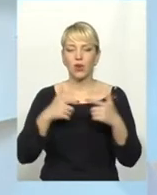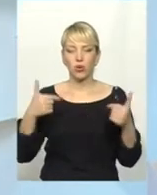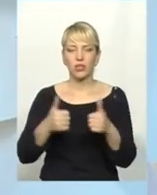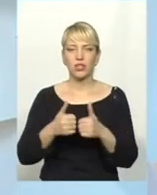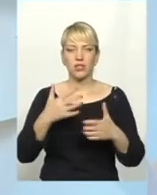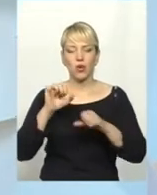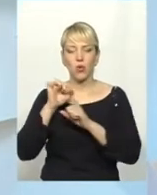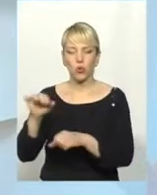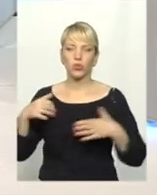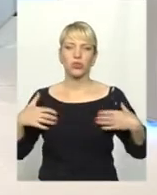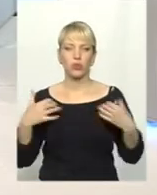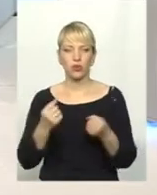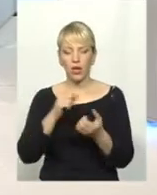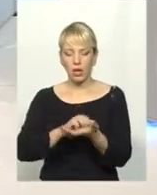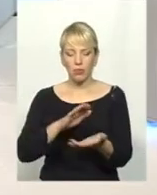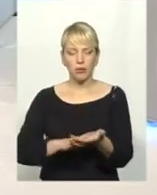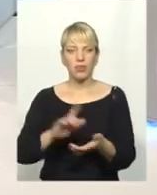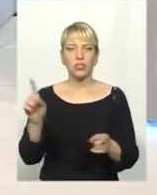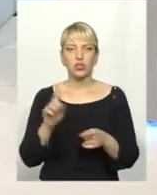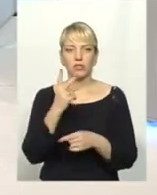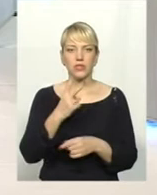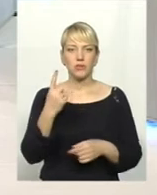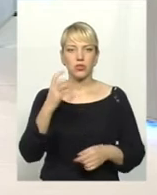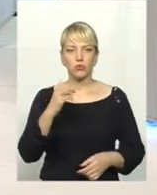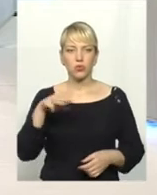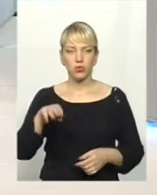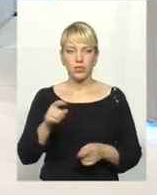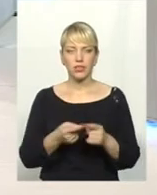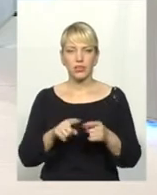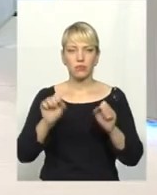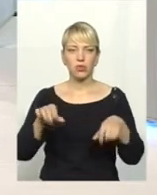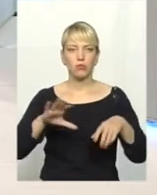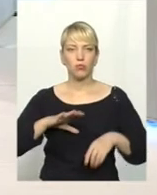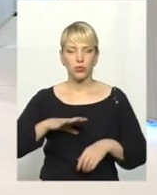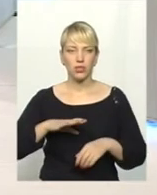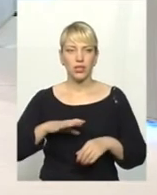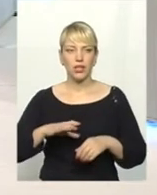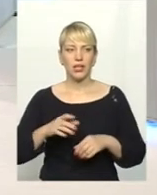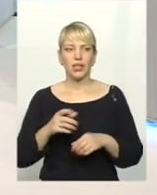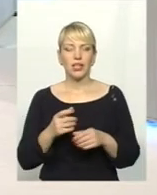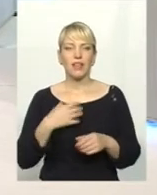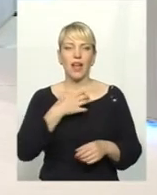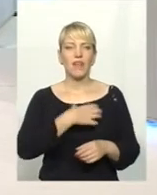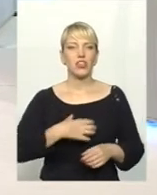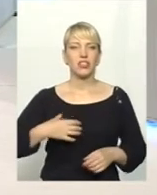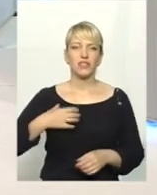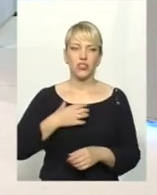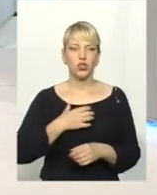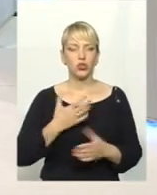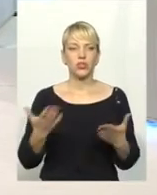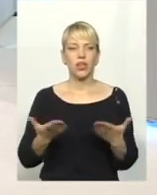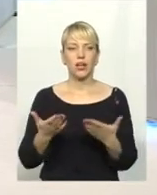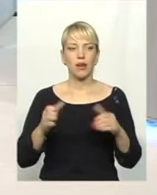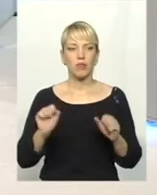передбачала, що у 21-му сторіччі вона може бути важливішою, яка